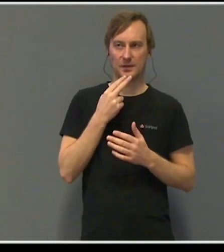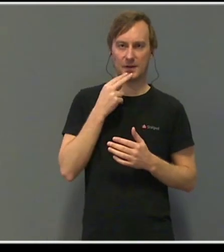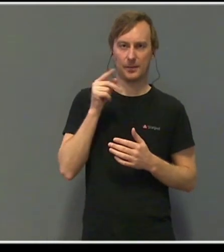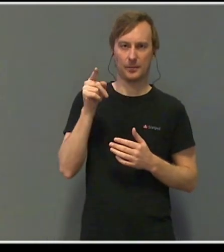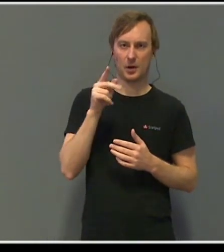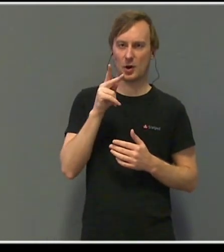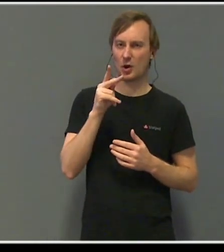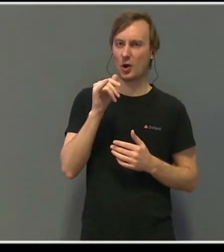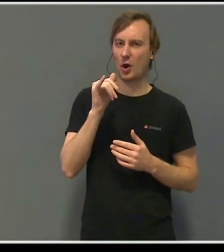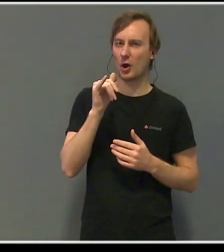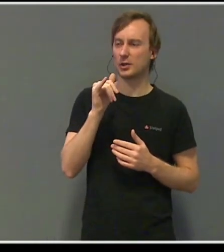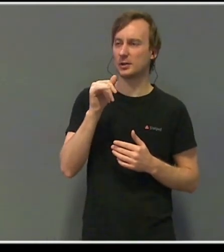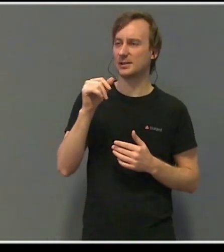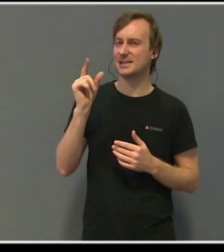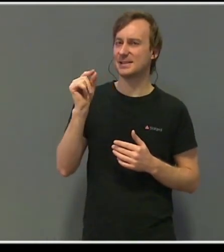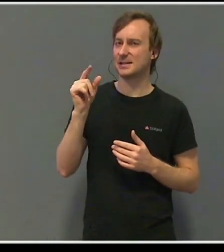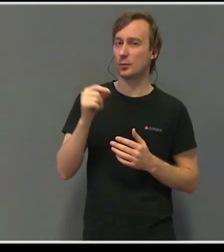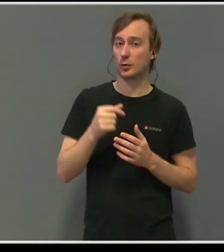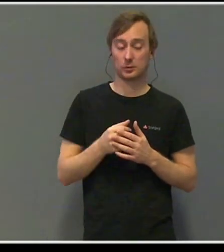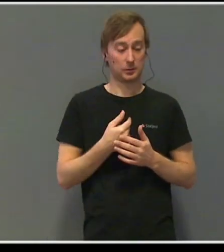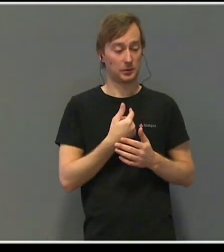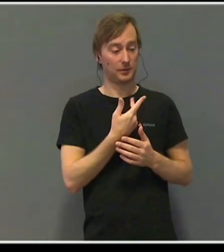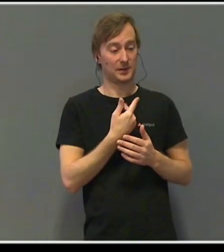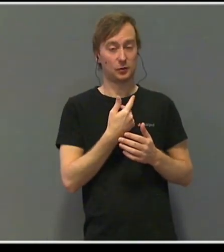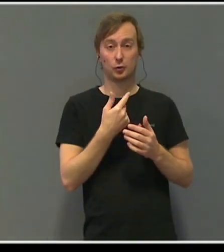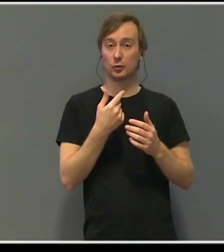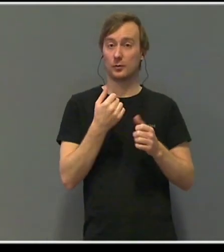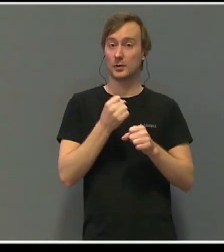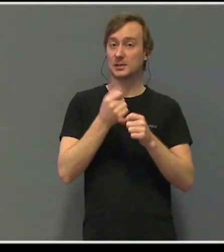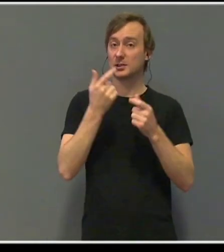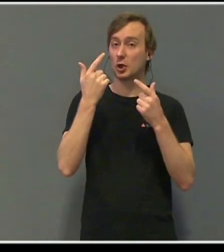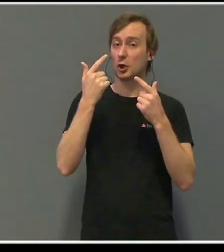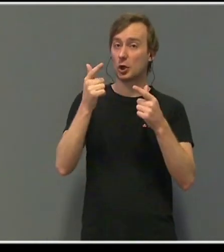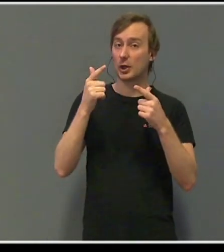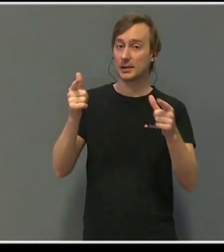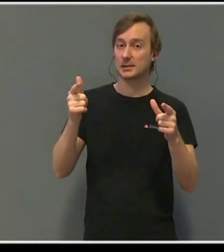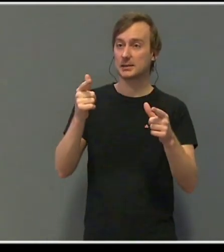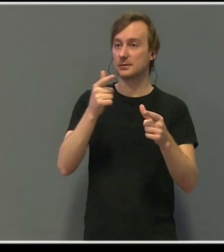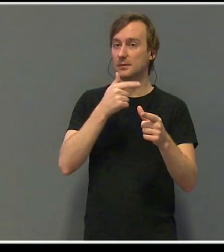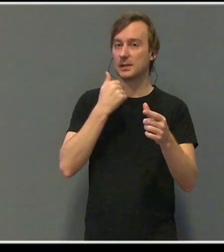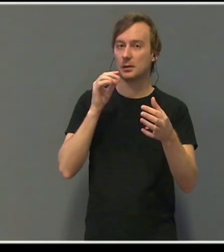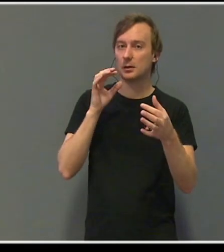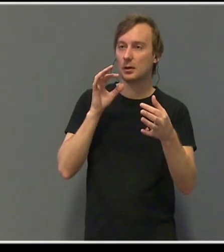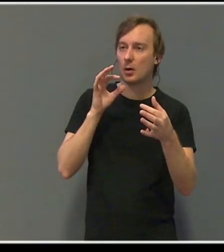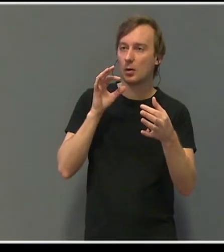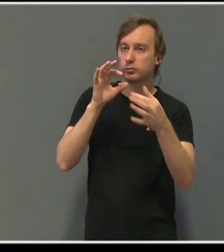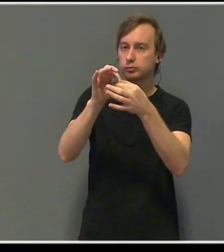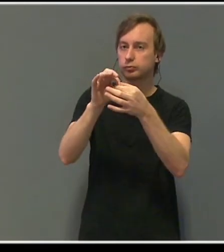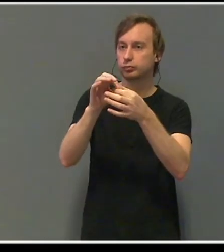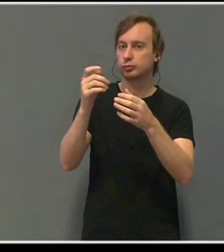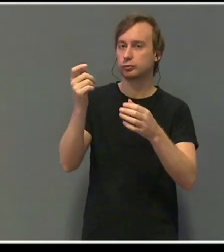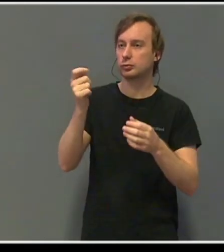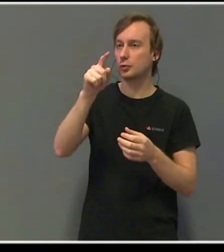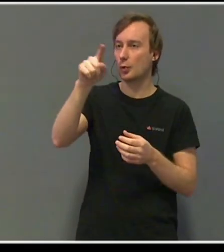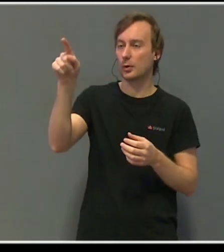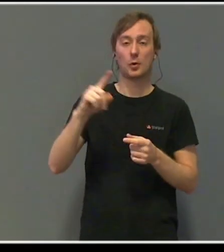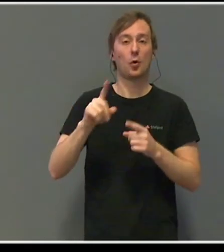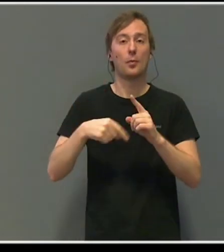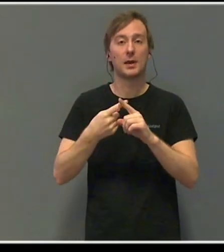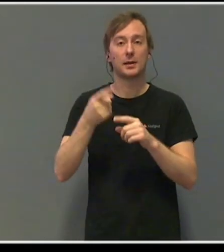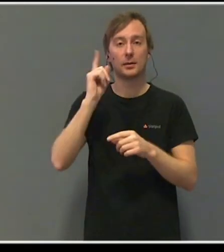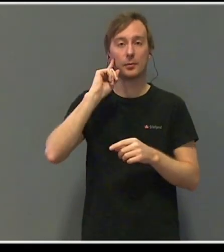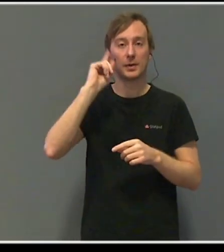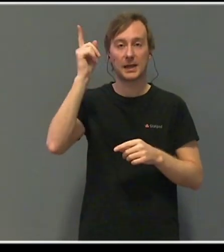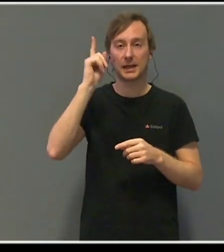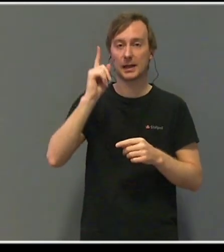lykkes? Hadde vi klart å åpne et vindu? Ja, en portal inn til de som vi håpet kunne være der. Det plinget i maskinen igjen. En